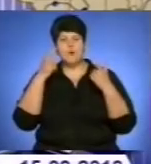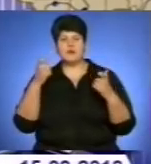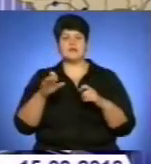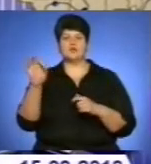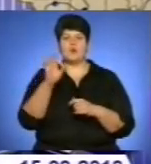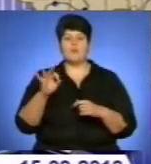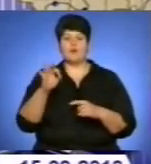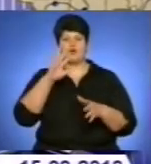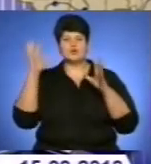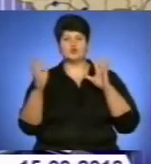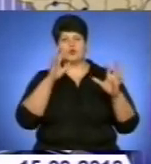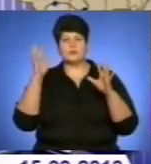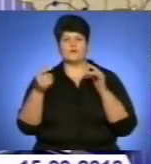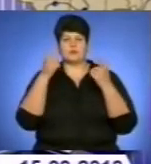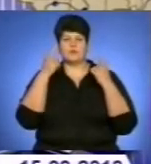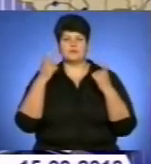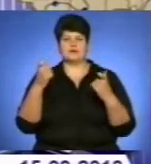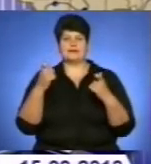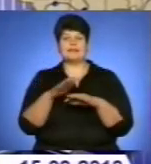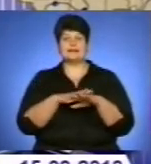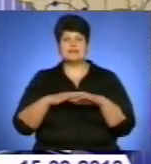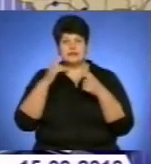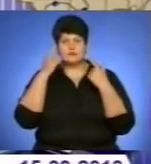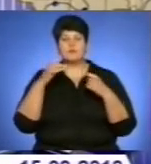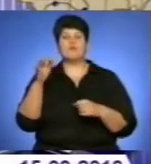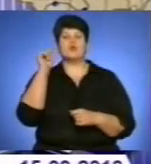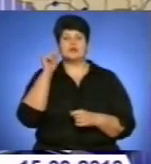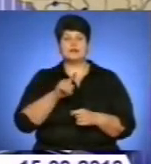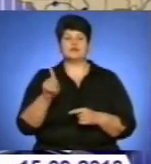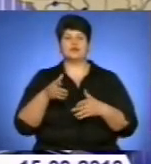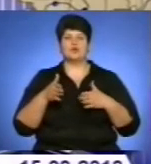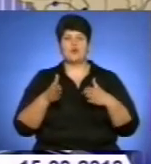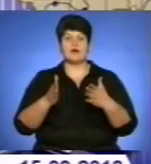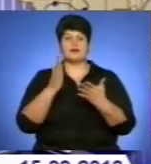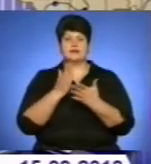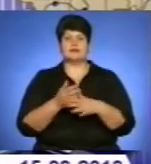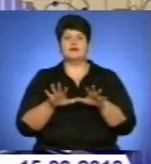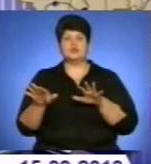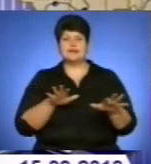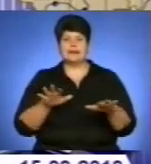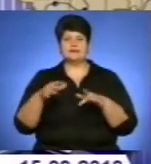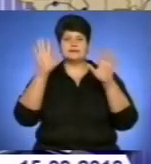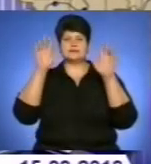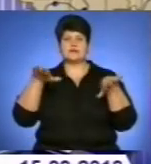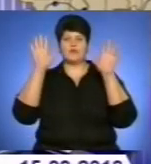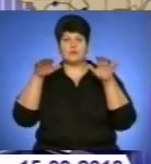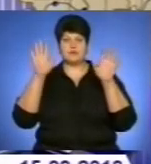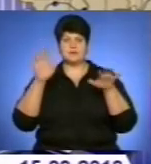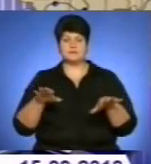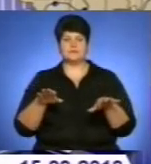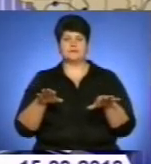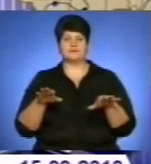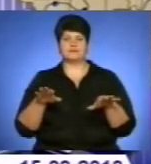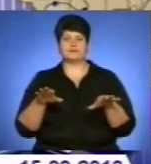проводилось тільки частково, в режимі скорочених уроків. Завдяки оперативним службам, нарадам відділу надзвичайних